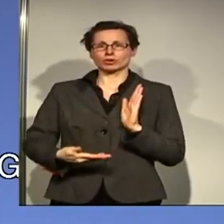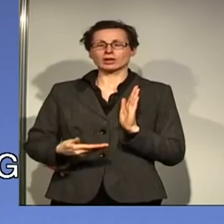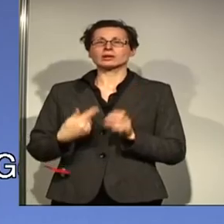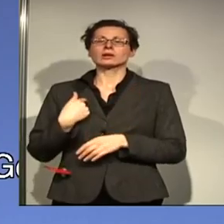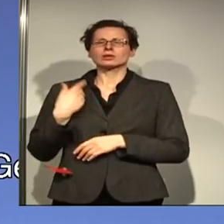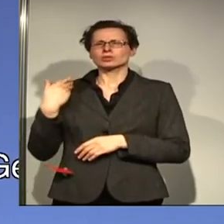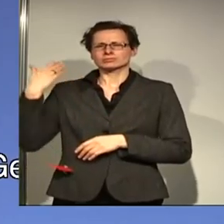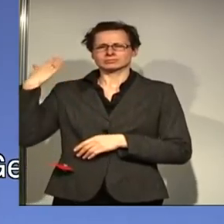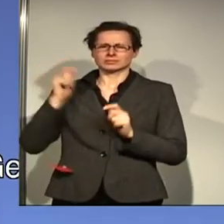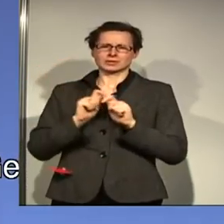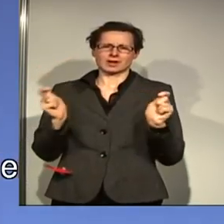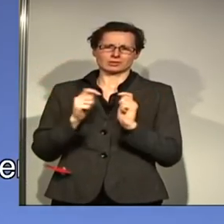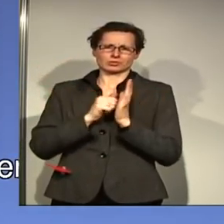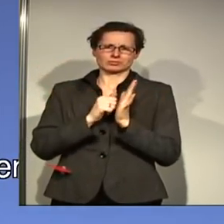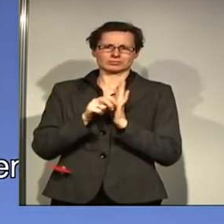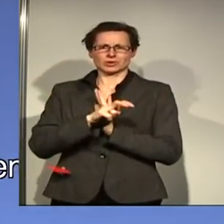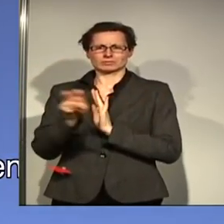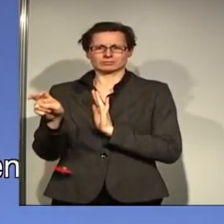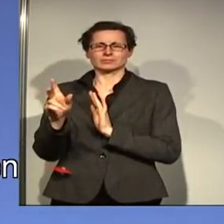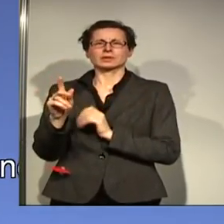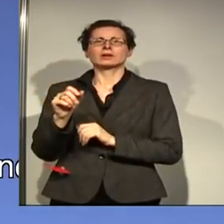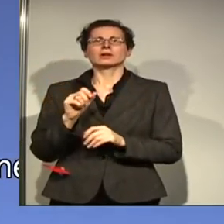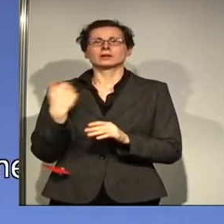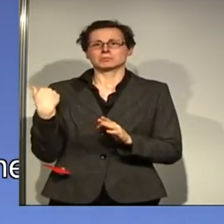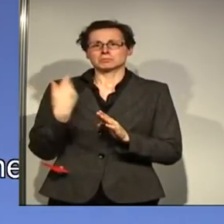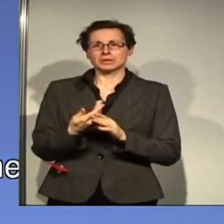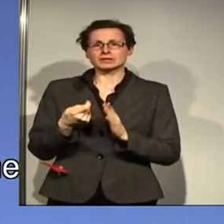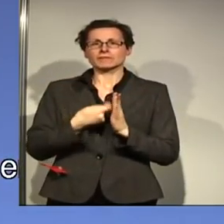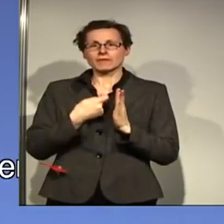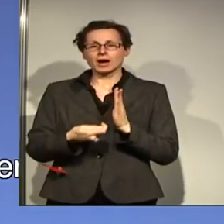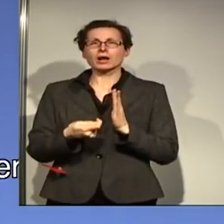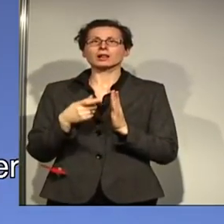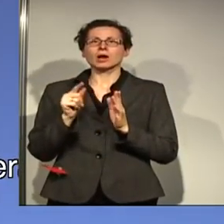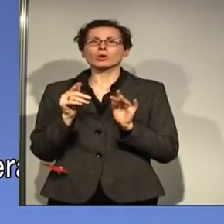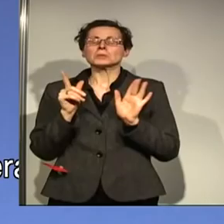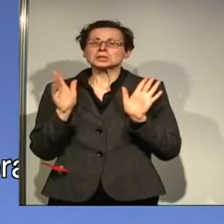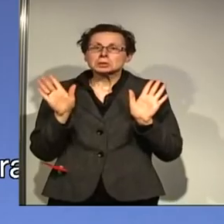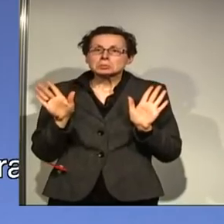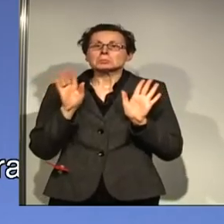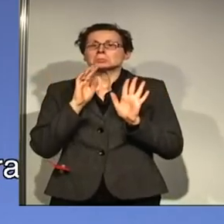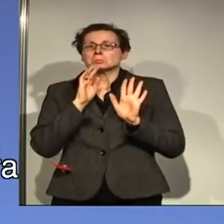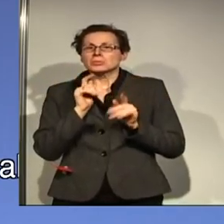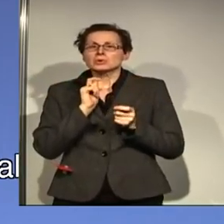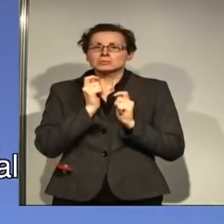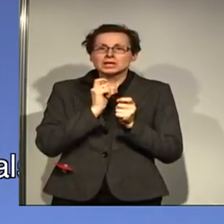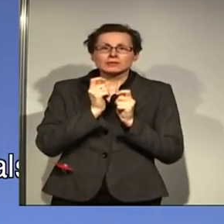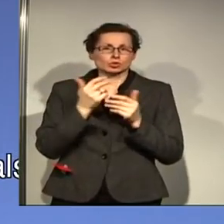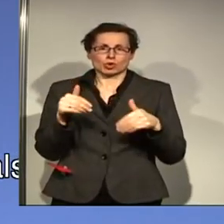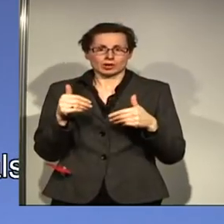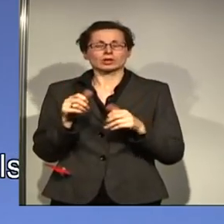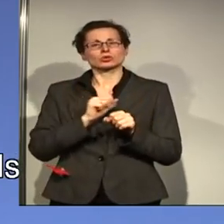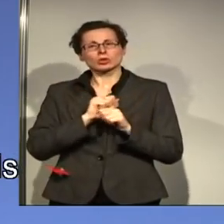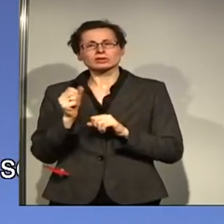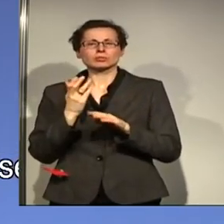öffentlich und selbst wenn ich mir bis zur Wahl eine gewisse mediale Zurückhaltung verordnet habe, konnte ich doch so